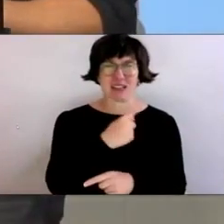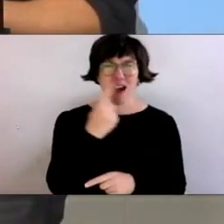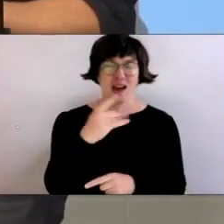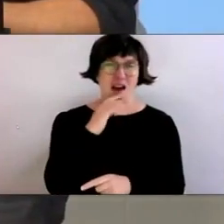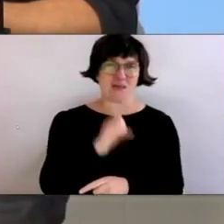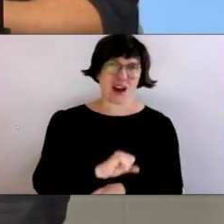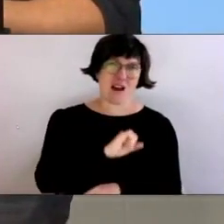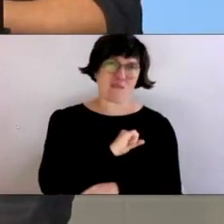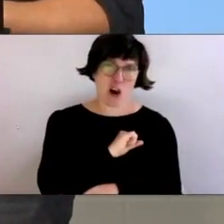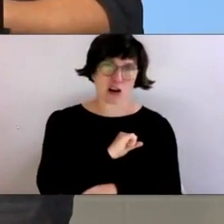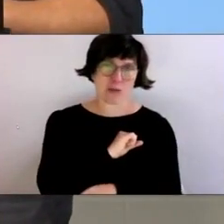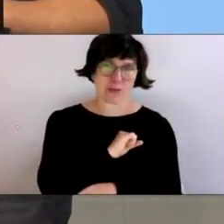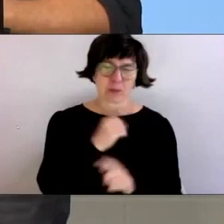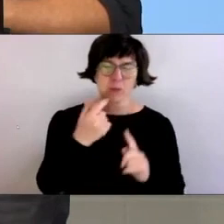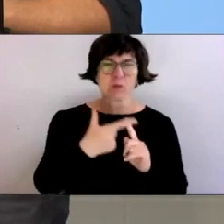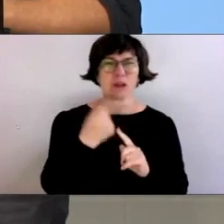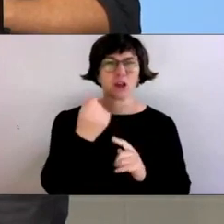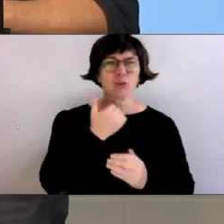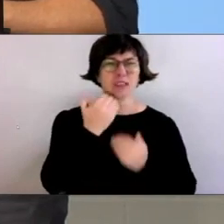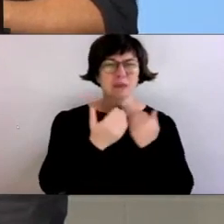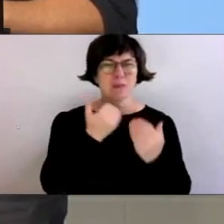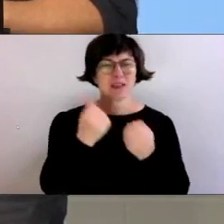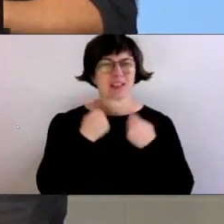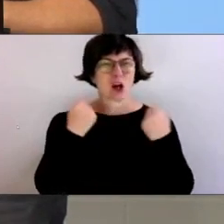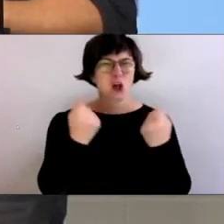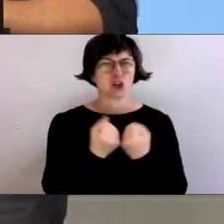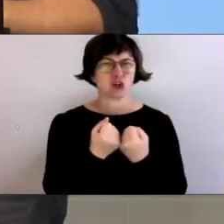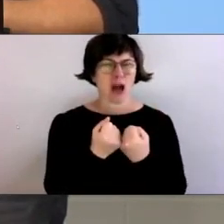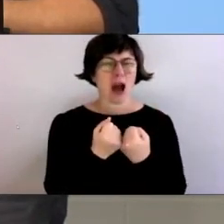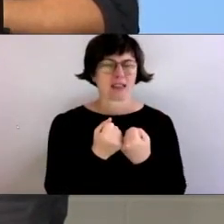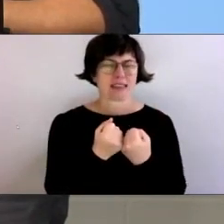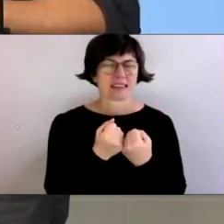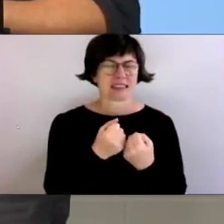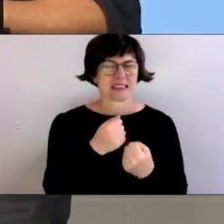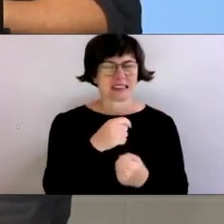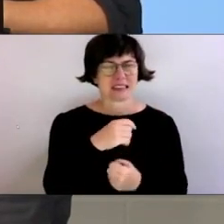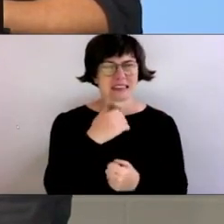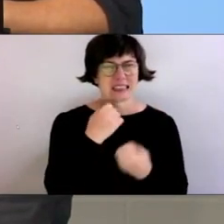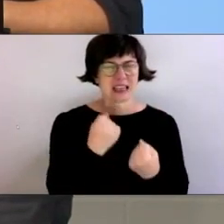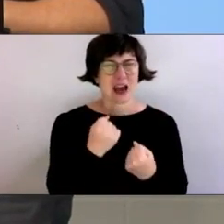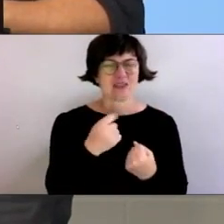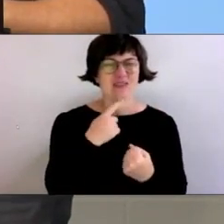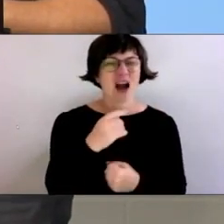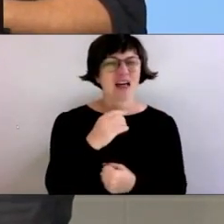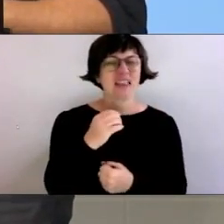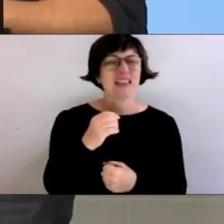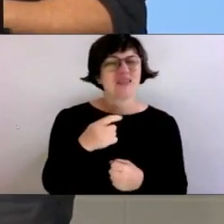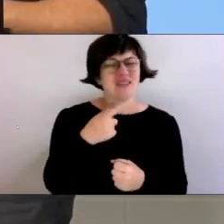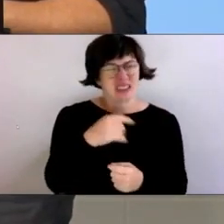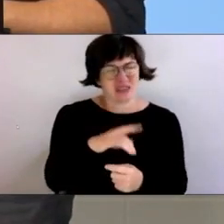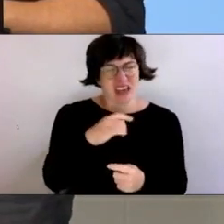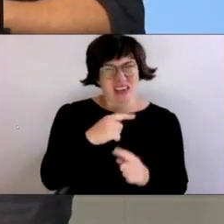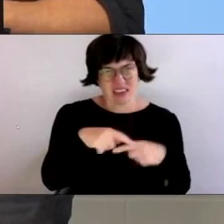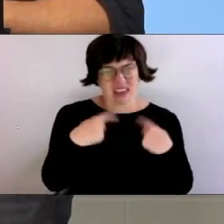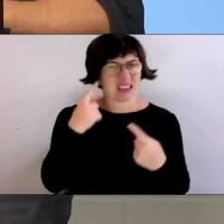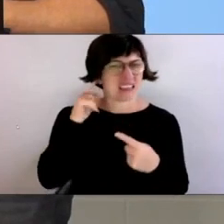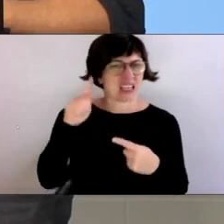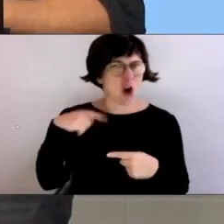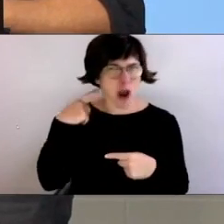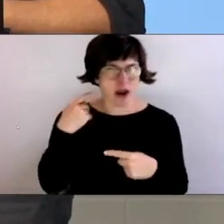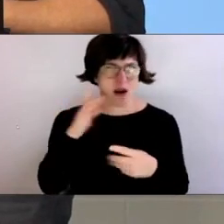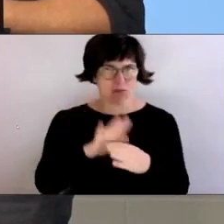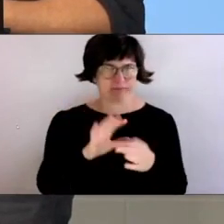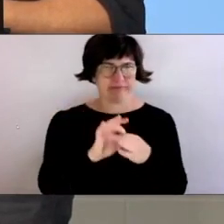Im Spitzebericht der Staatssicherheit heißt es, wir seien Zigeuner von der Stammesgemeinschaft der Sintis. Und